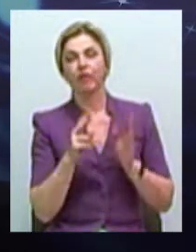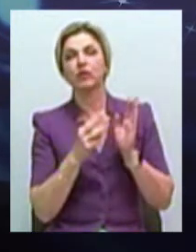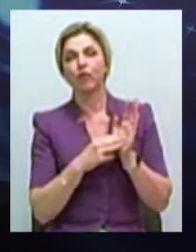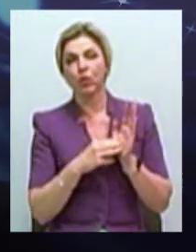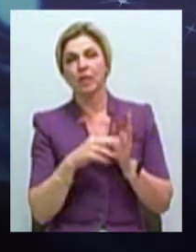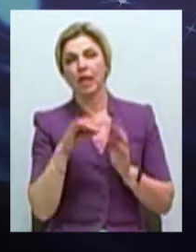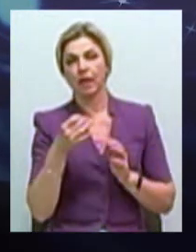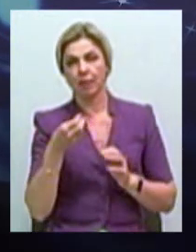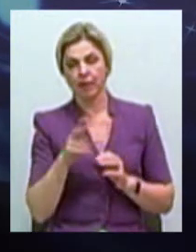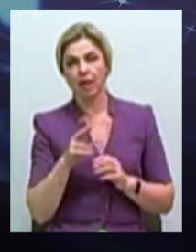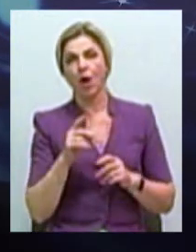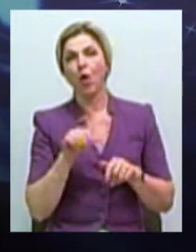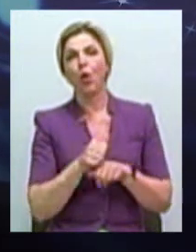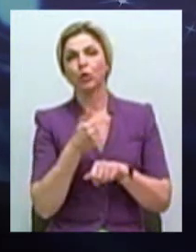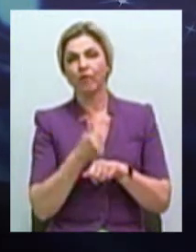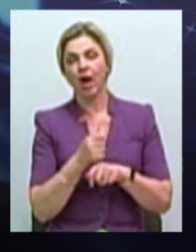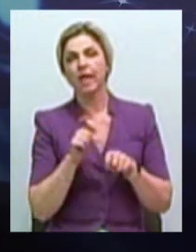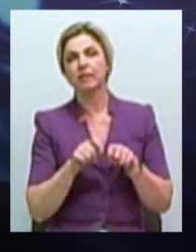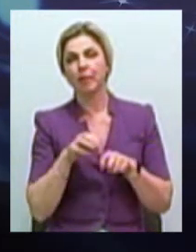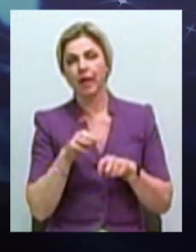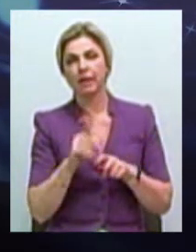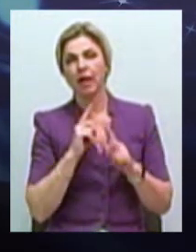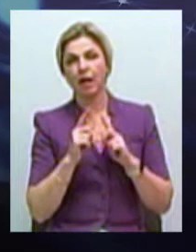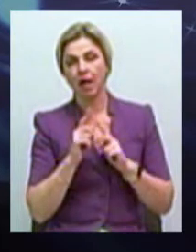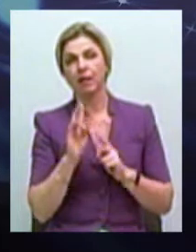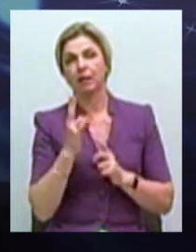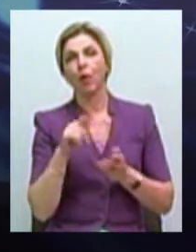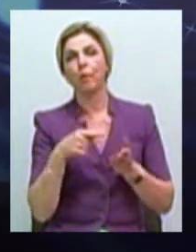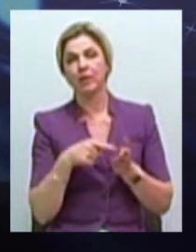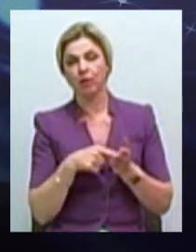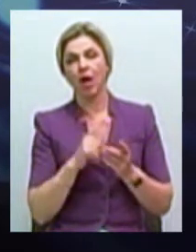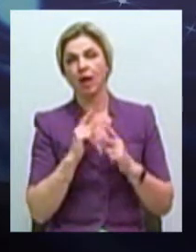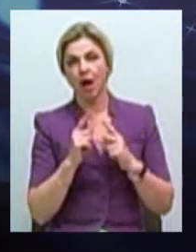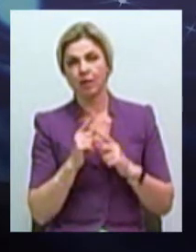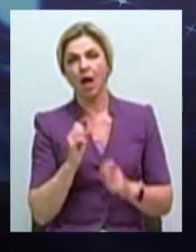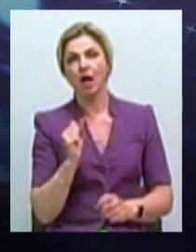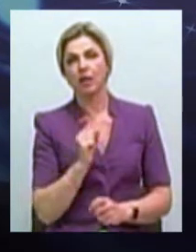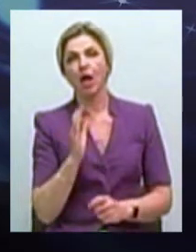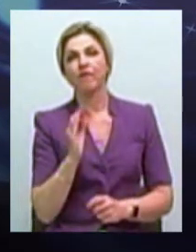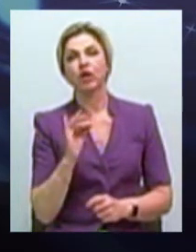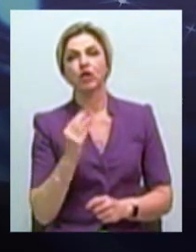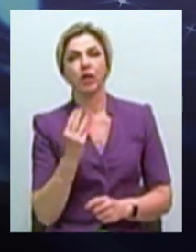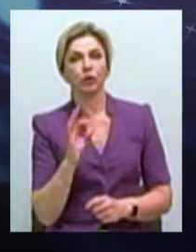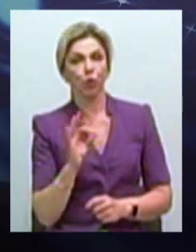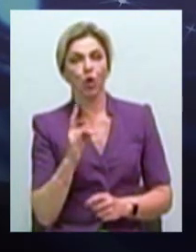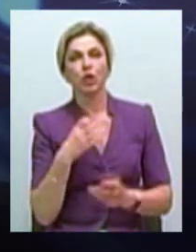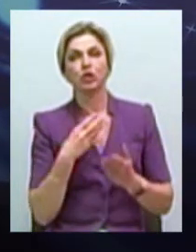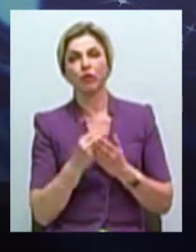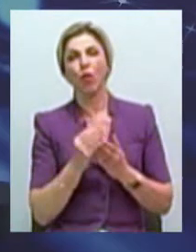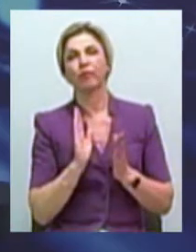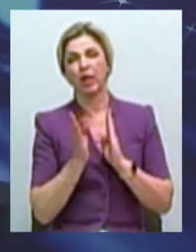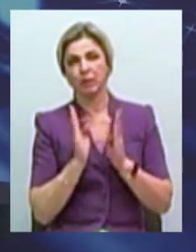експертна громадської ради виконкому Миколаївської міської ради Артем Ващіленко на своїй сторінці у Фейсбуці